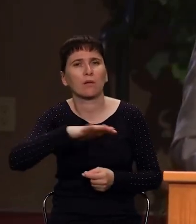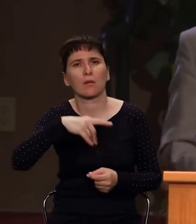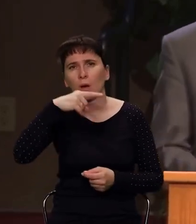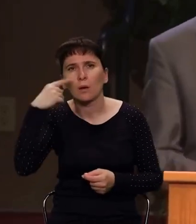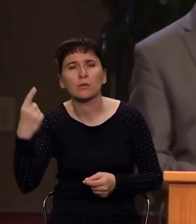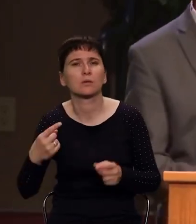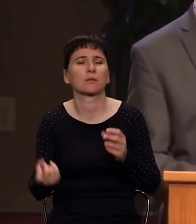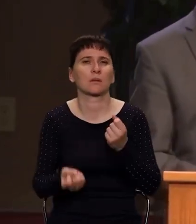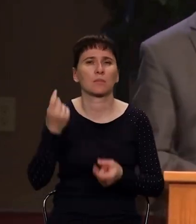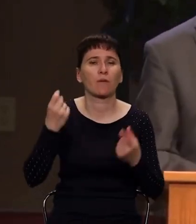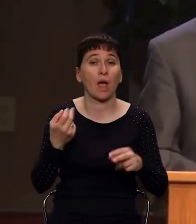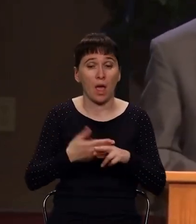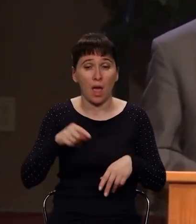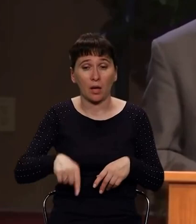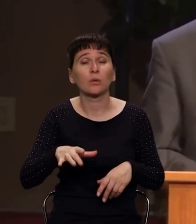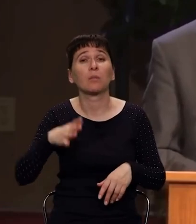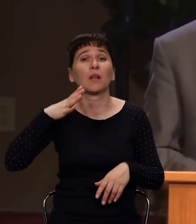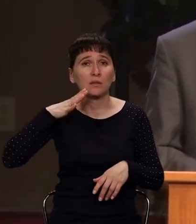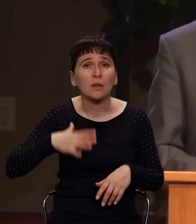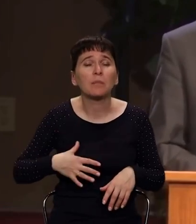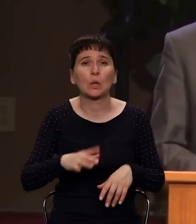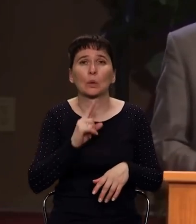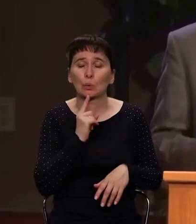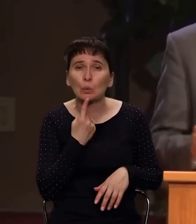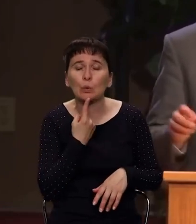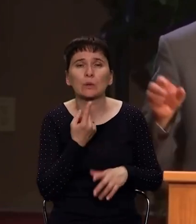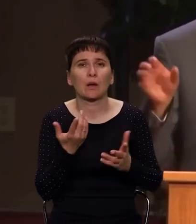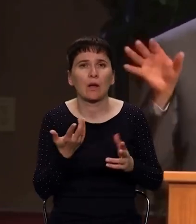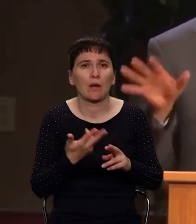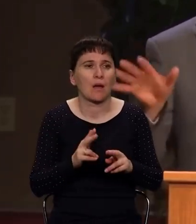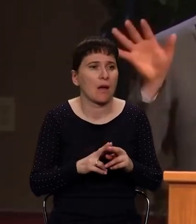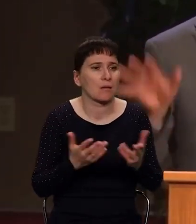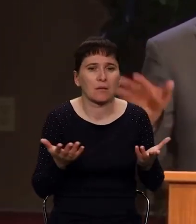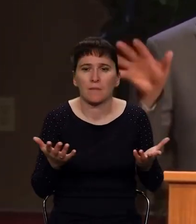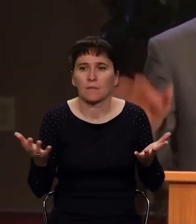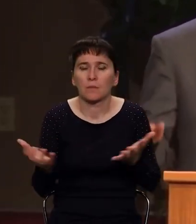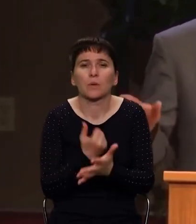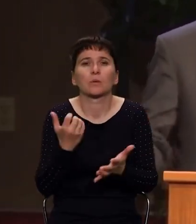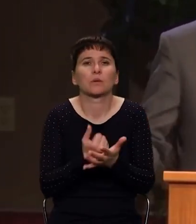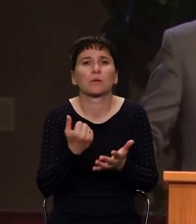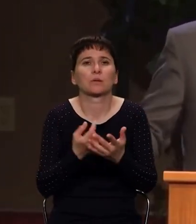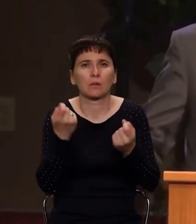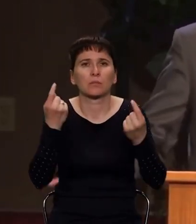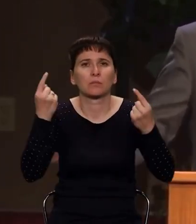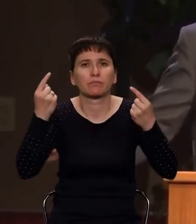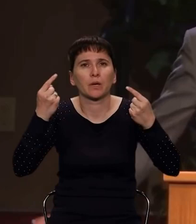испытания гонениями, трудностями, переживаниями, наши братья начали за деньги сдавать позиции.